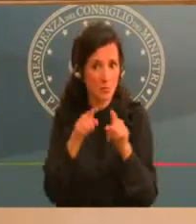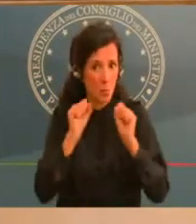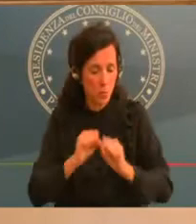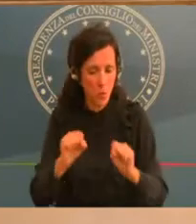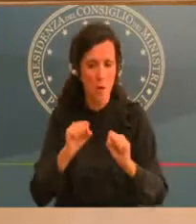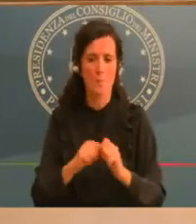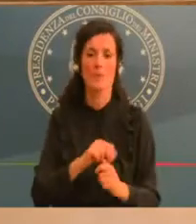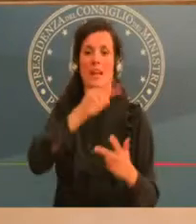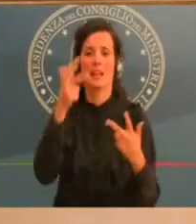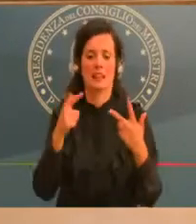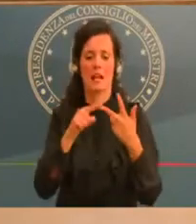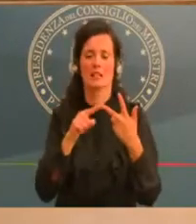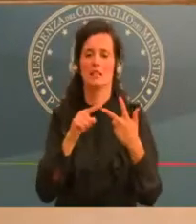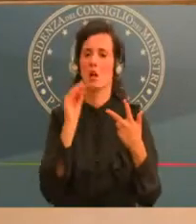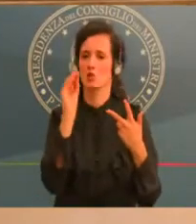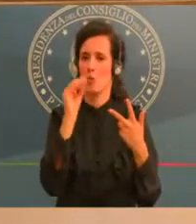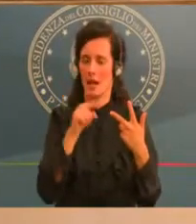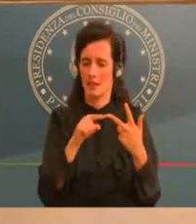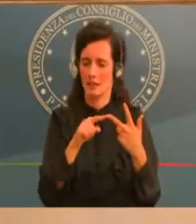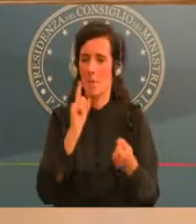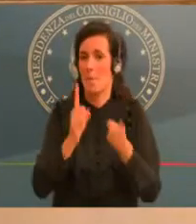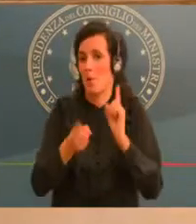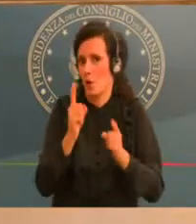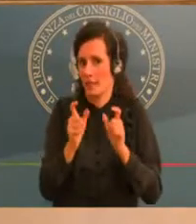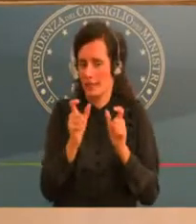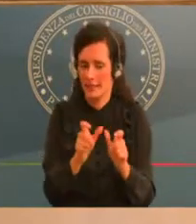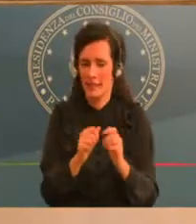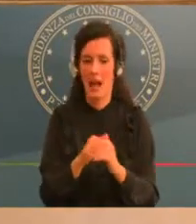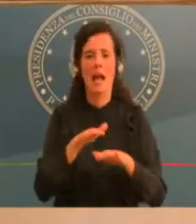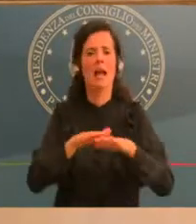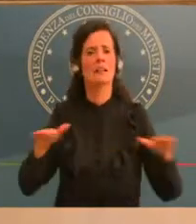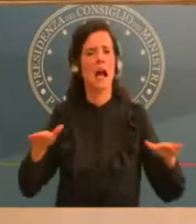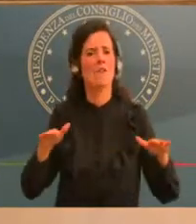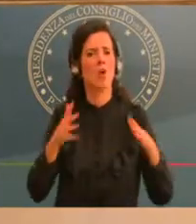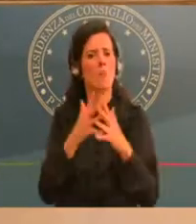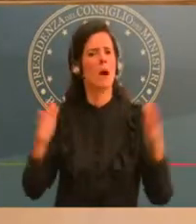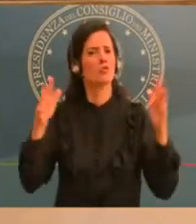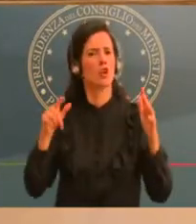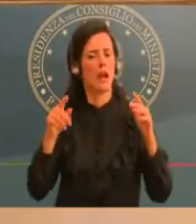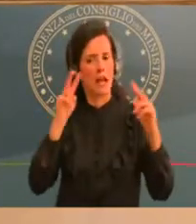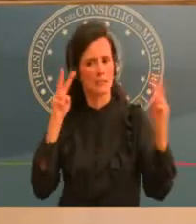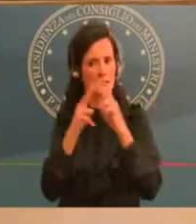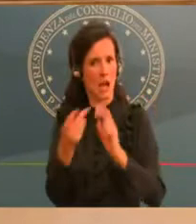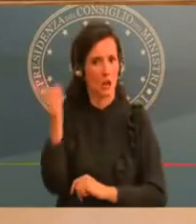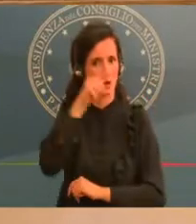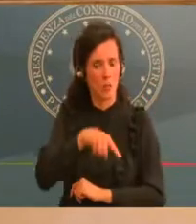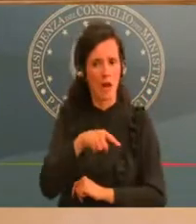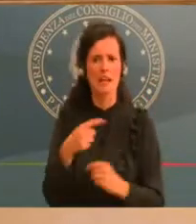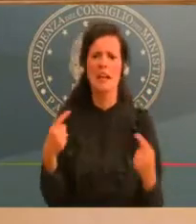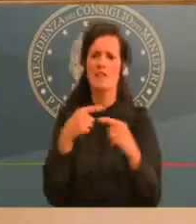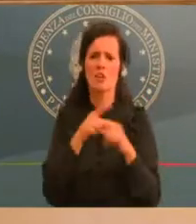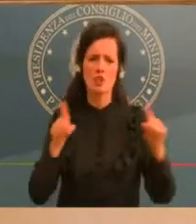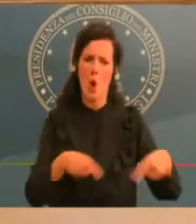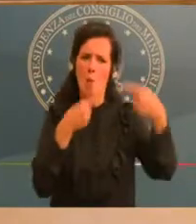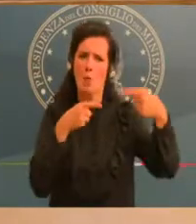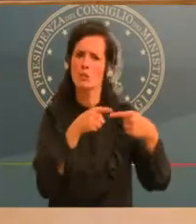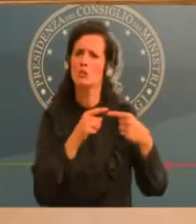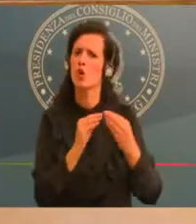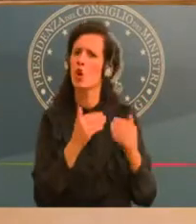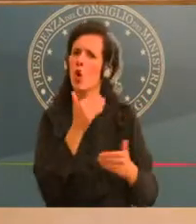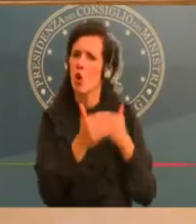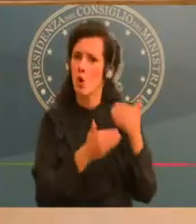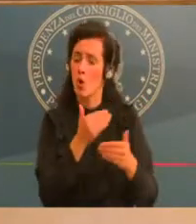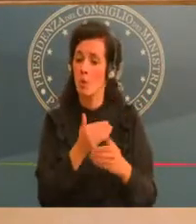con l'opposizione invece come vanno lunedì in Parlamento c'è stato qualche elemento di disgelo chiamiamolo così con dei voti